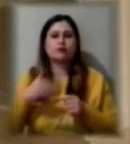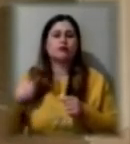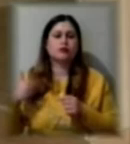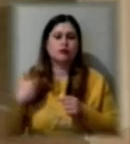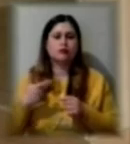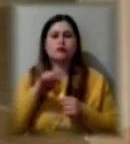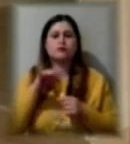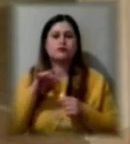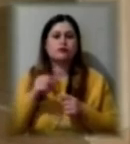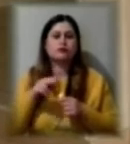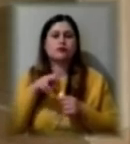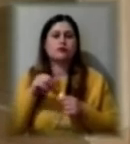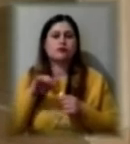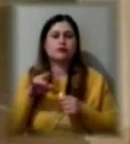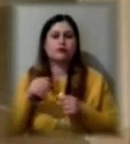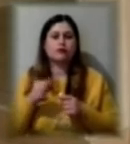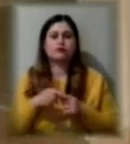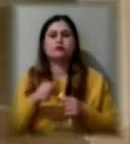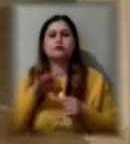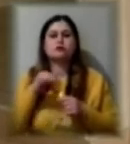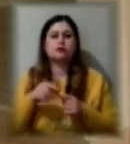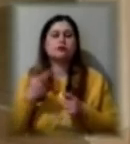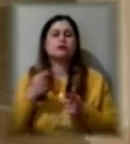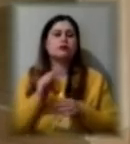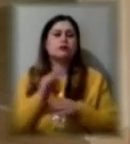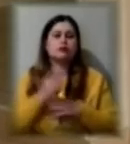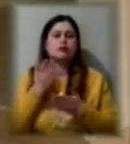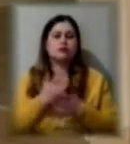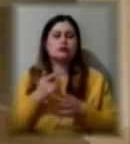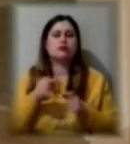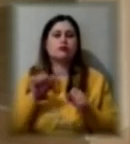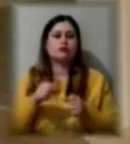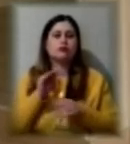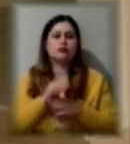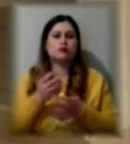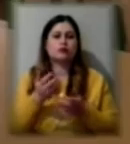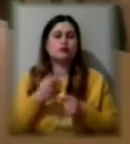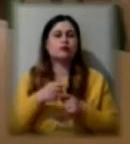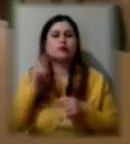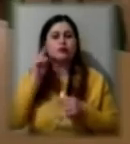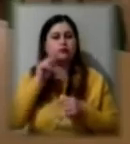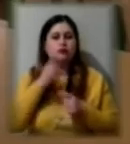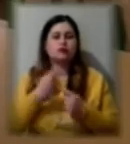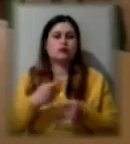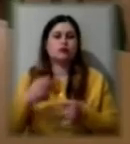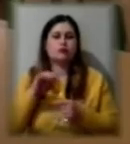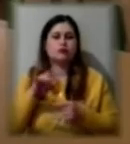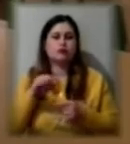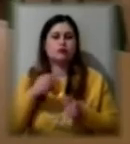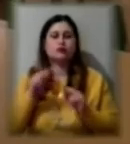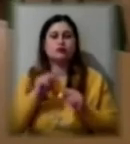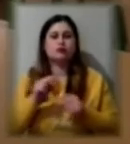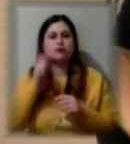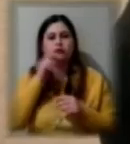платформи, сайти, де можуть отримати додаткові знання з будь-яких предметів. Вчителька української мови